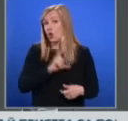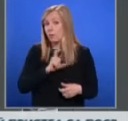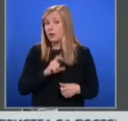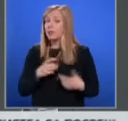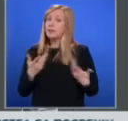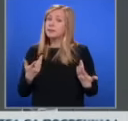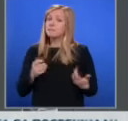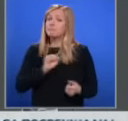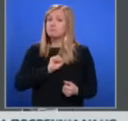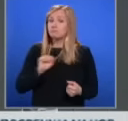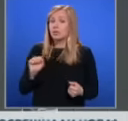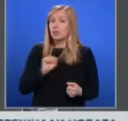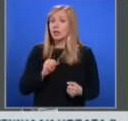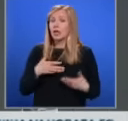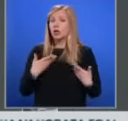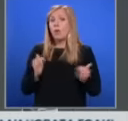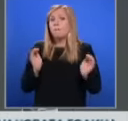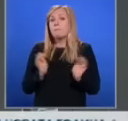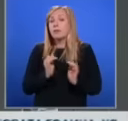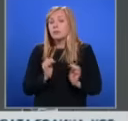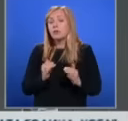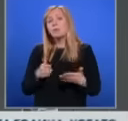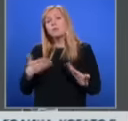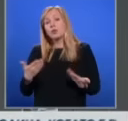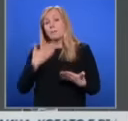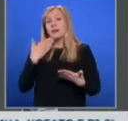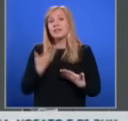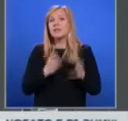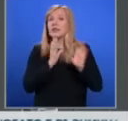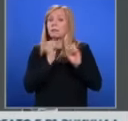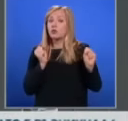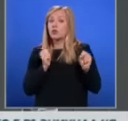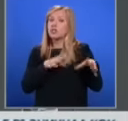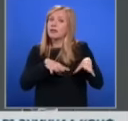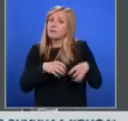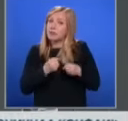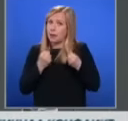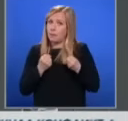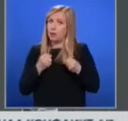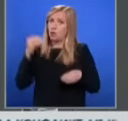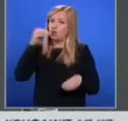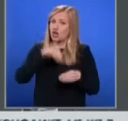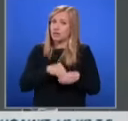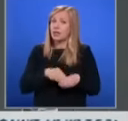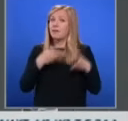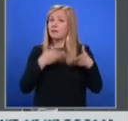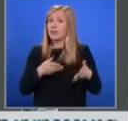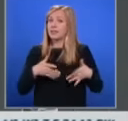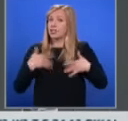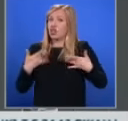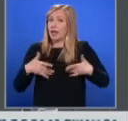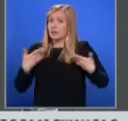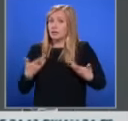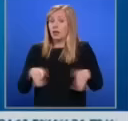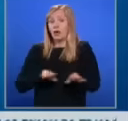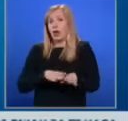като минимум поне представители на посолството ще вземат участие в тия чествания, както това